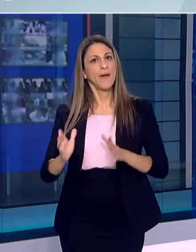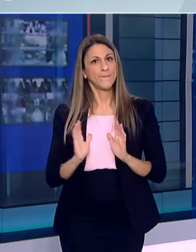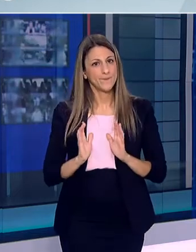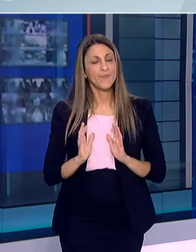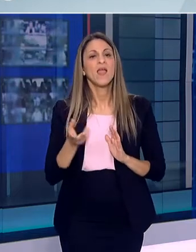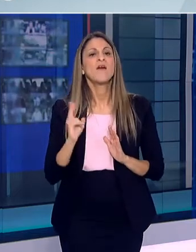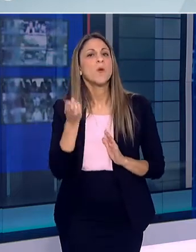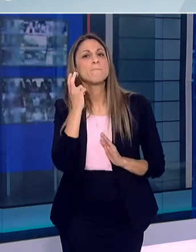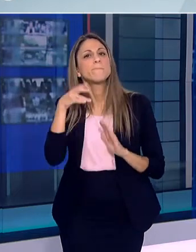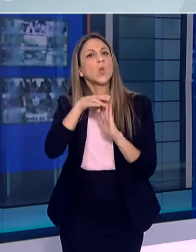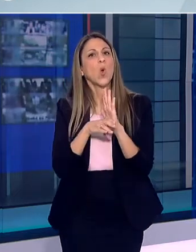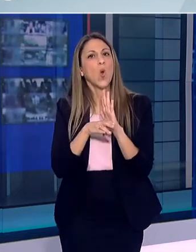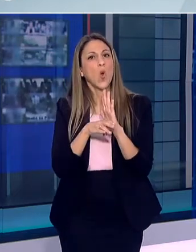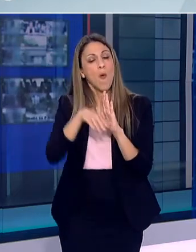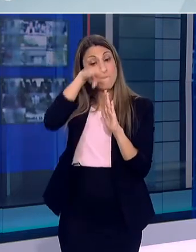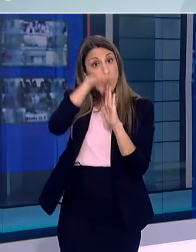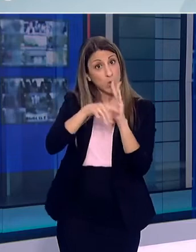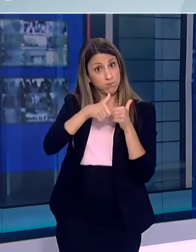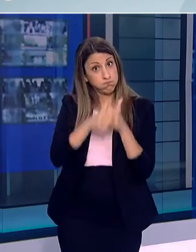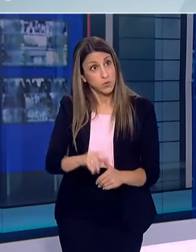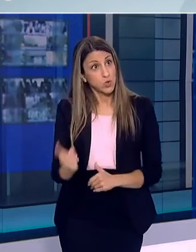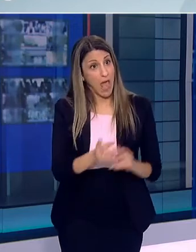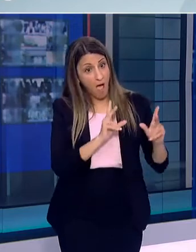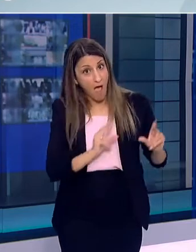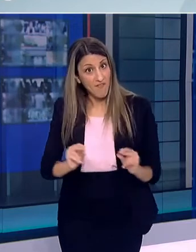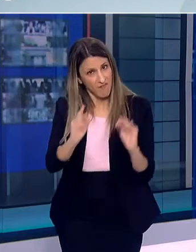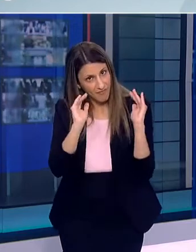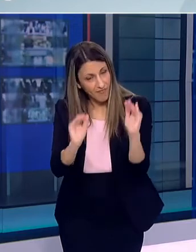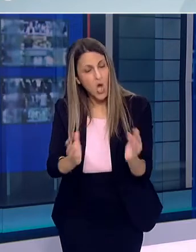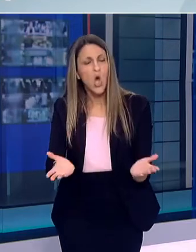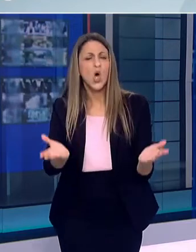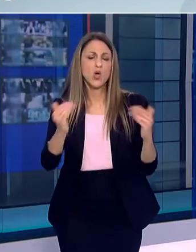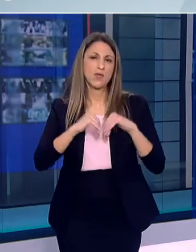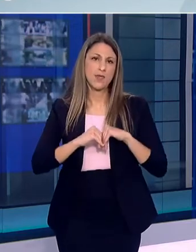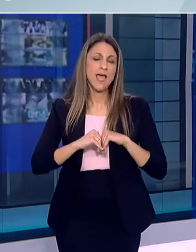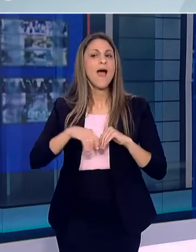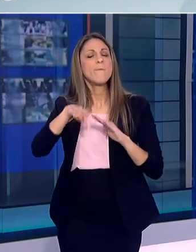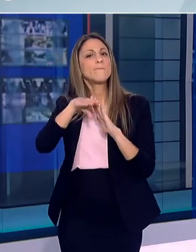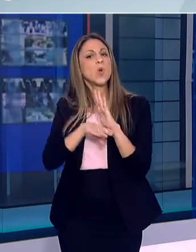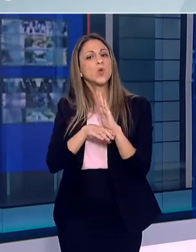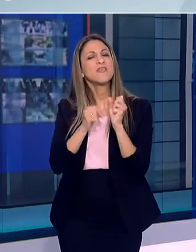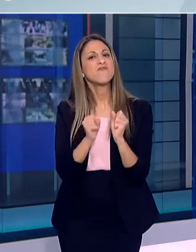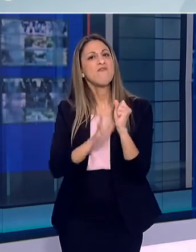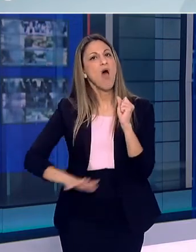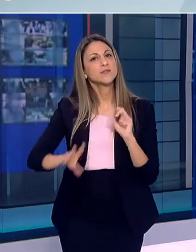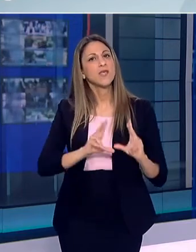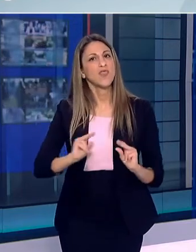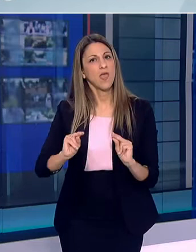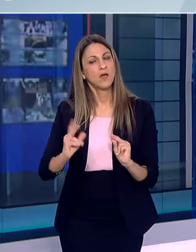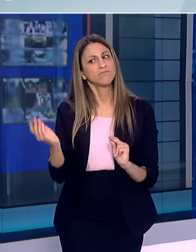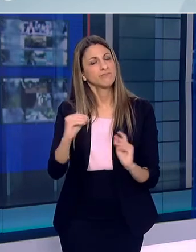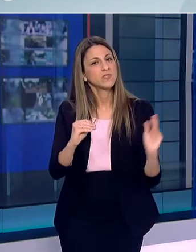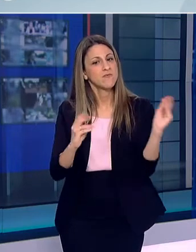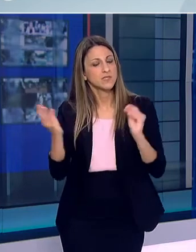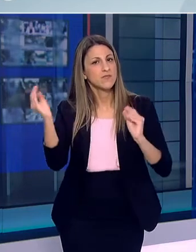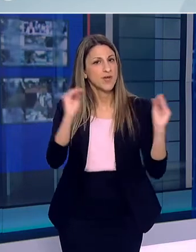και αντιλαμβάνεται τα πραγματικά δεδομένα Και τα διαφορετικά δεδομένα που διαμορφώνεται ανάλογα με τα σενάρια Σε κάθε περίπτωση όμως